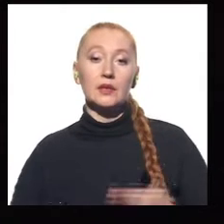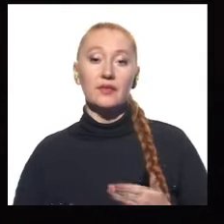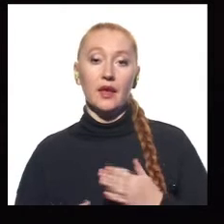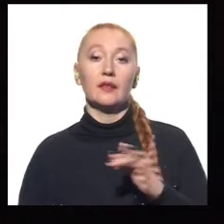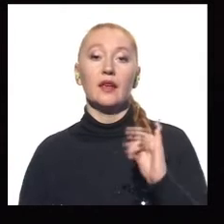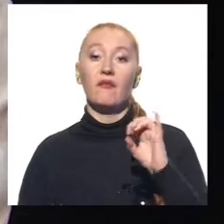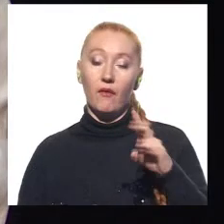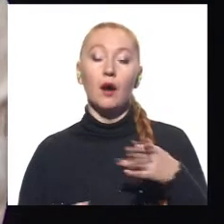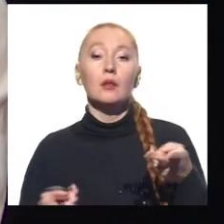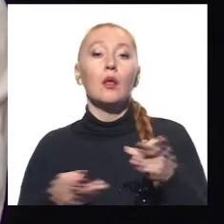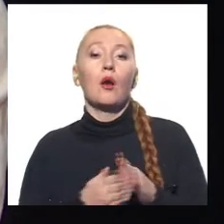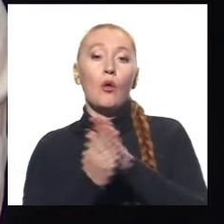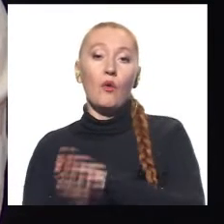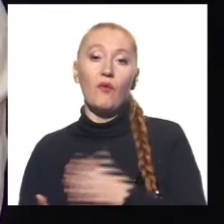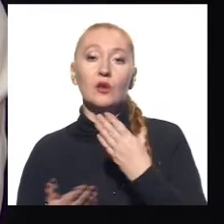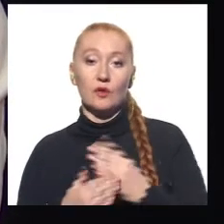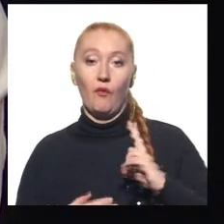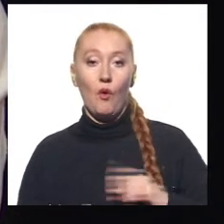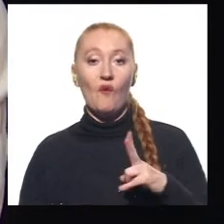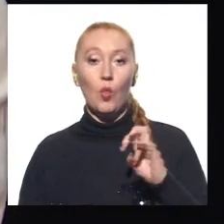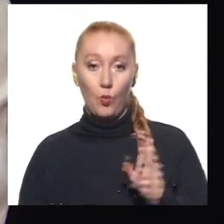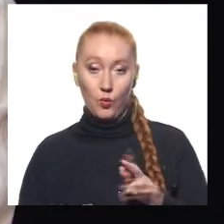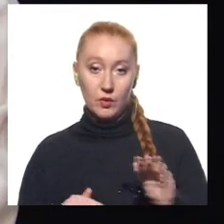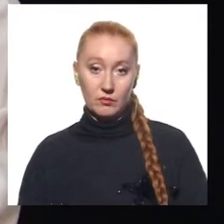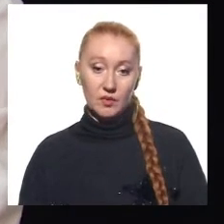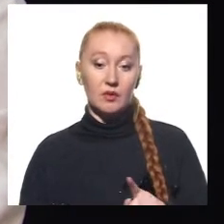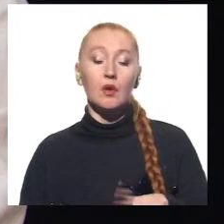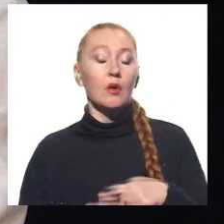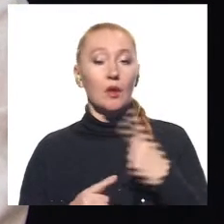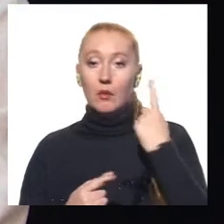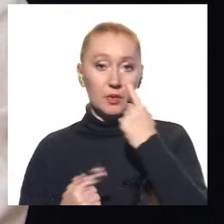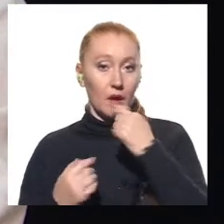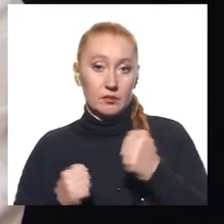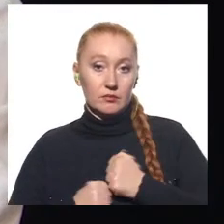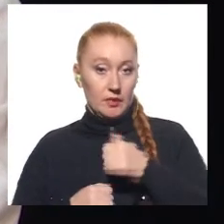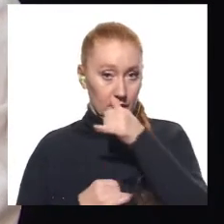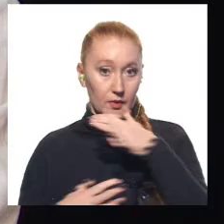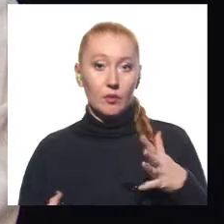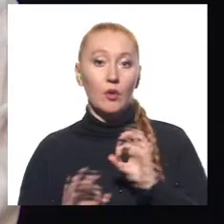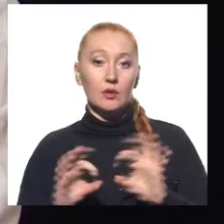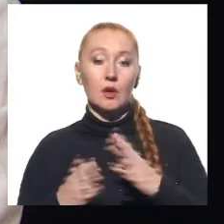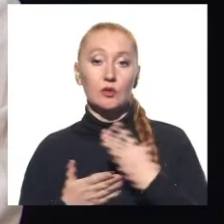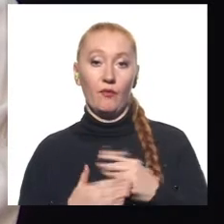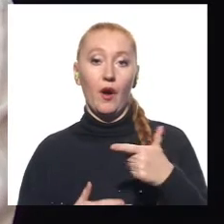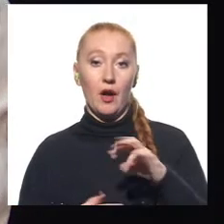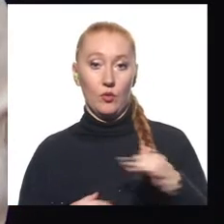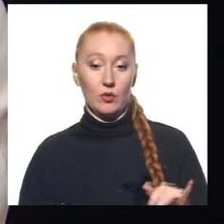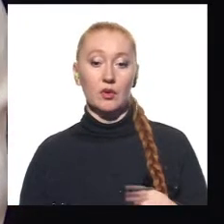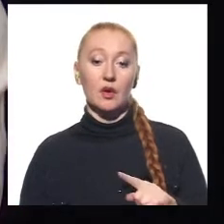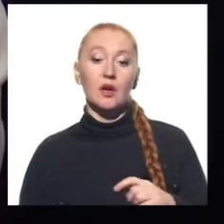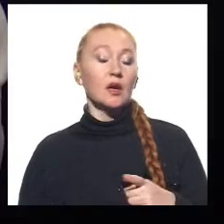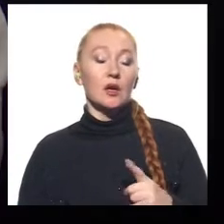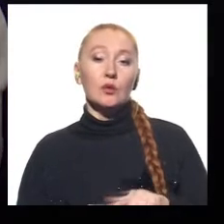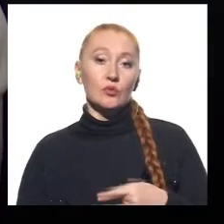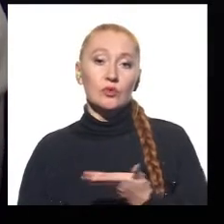голоду унука, дається йому чи не найтяжче. Актор не може стримати сліз, розповідаючи про свого героя. «Тяжко.